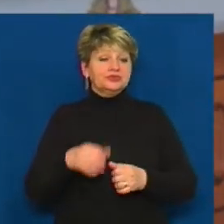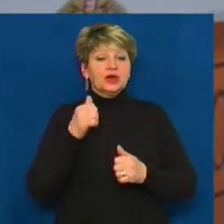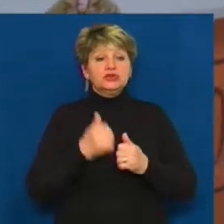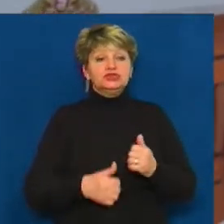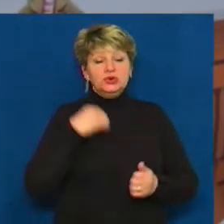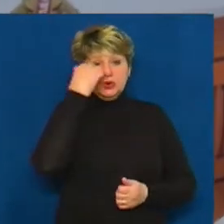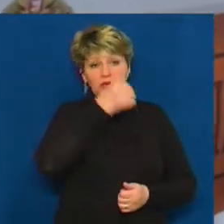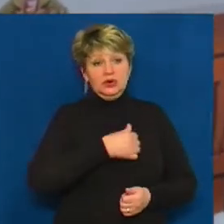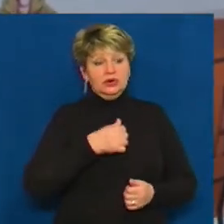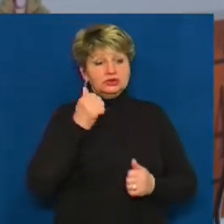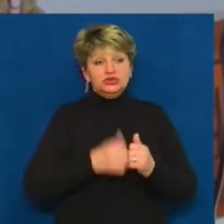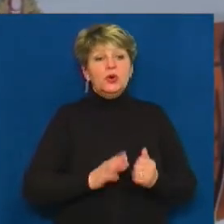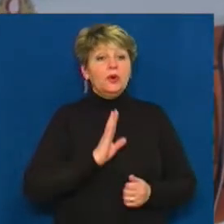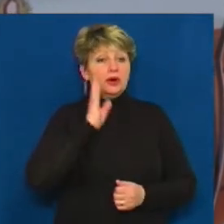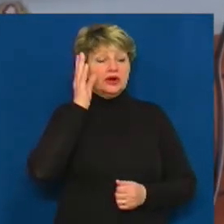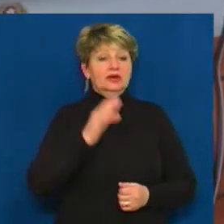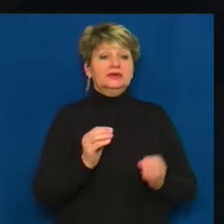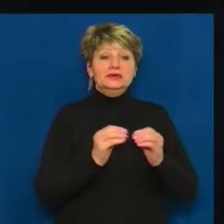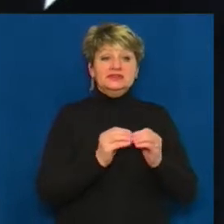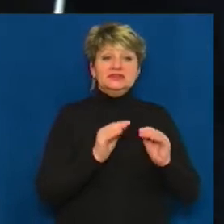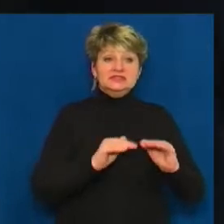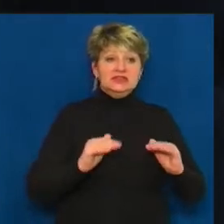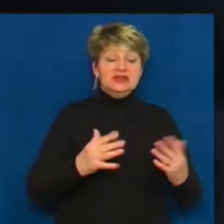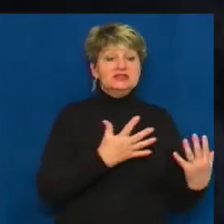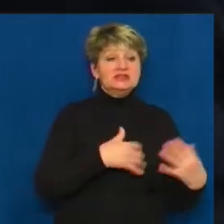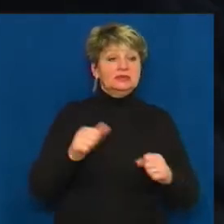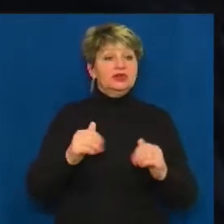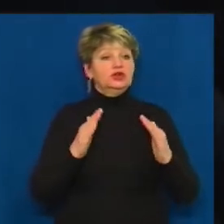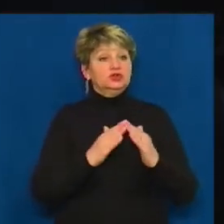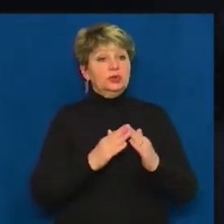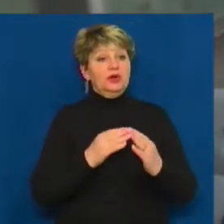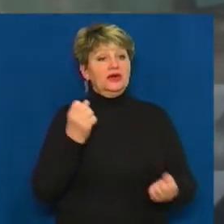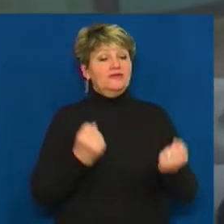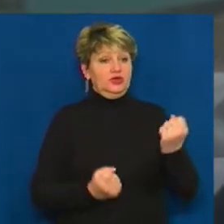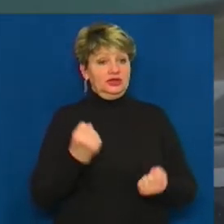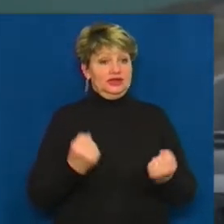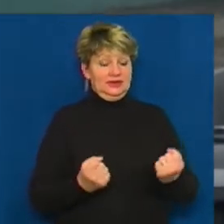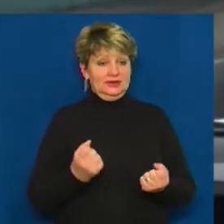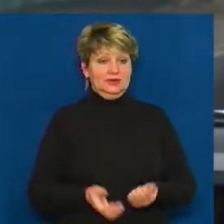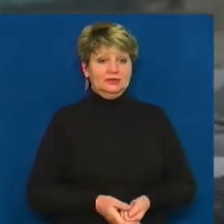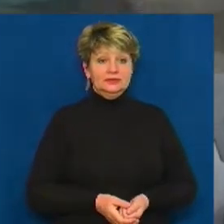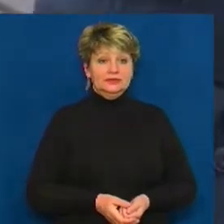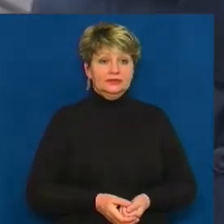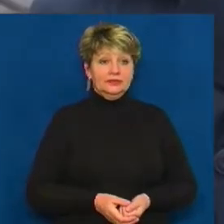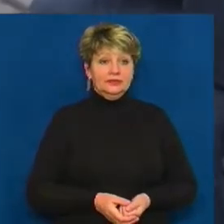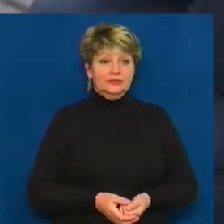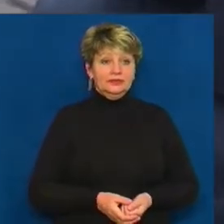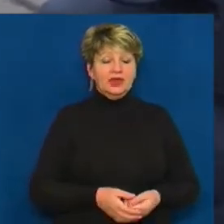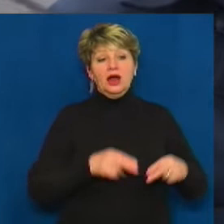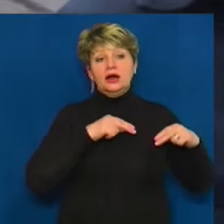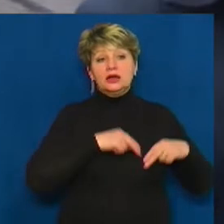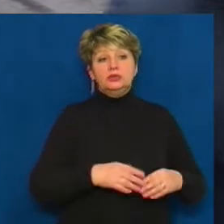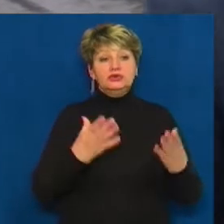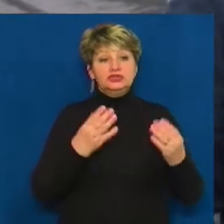інвалідністю разом із вчителем-реабілітологом забирає здомівок водій соціального таксі Віталій Янчий. Робочий день